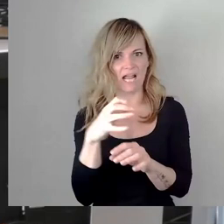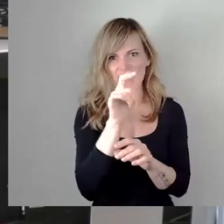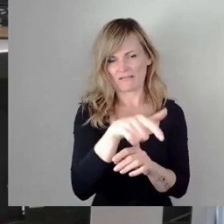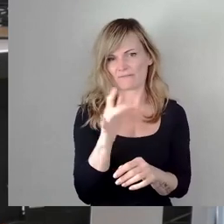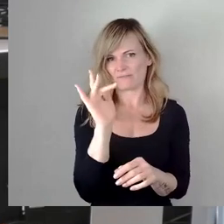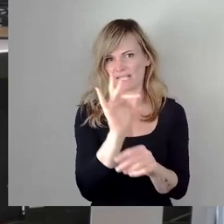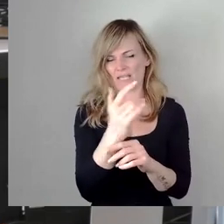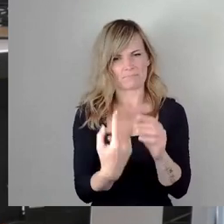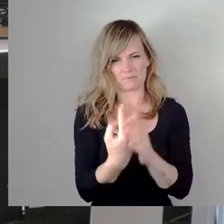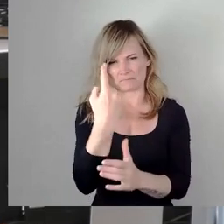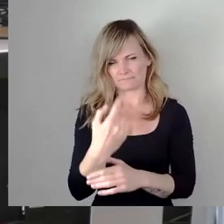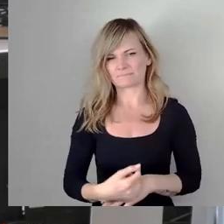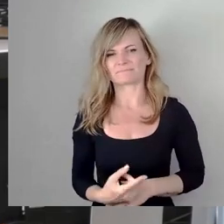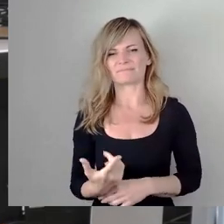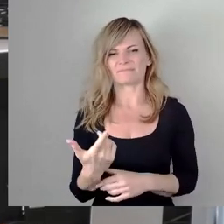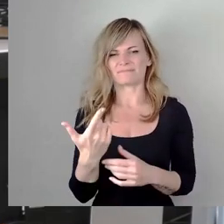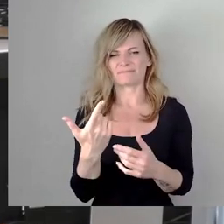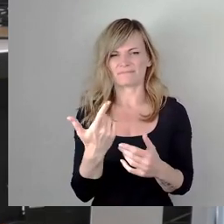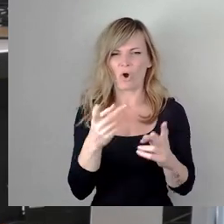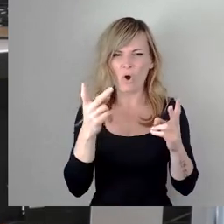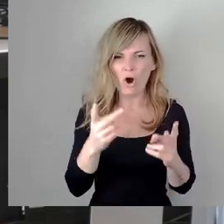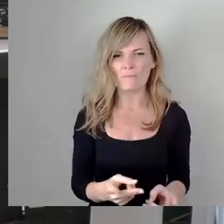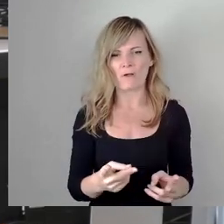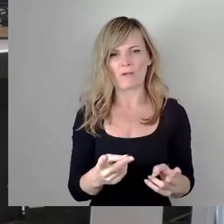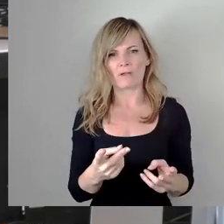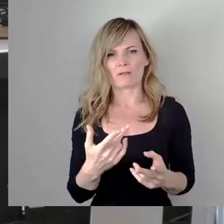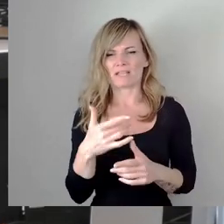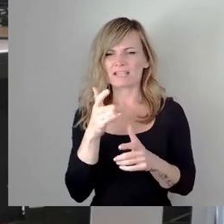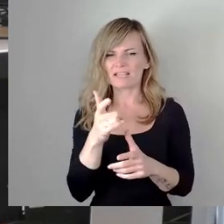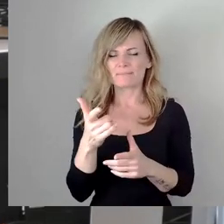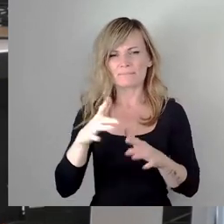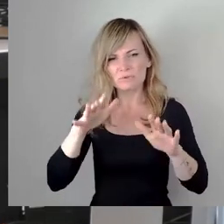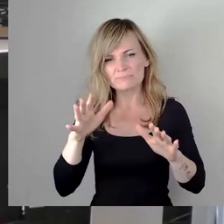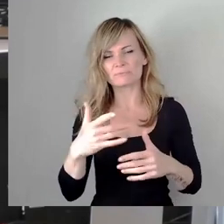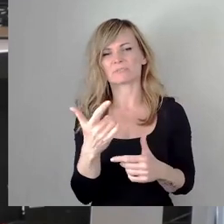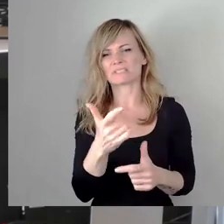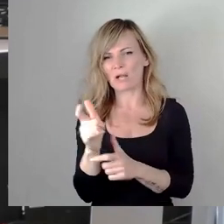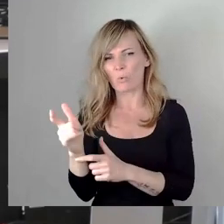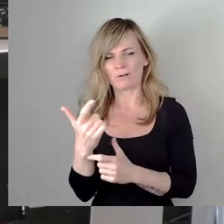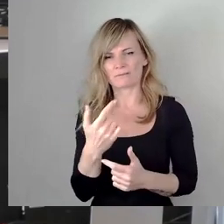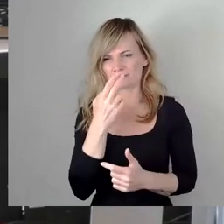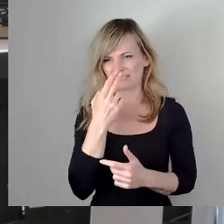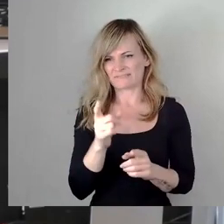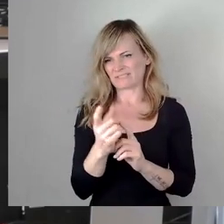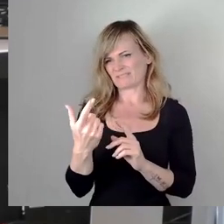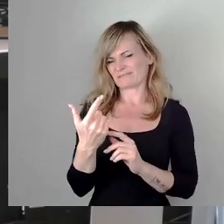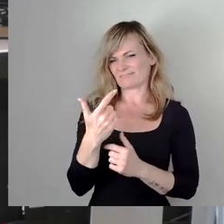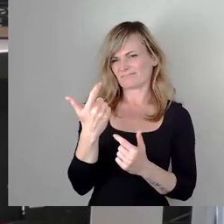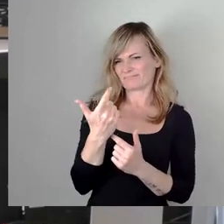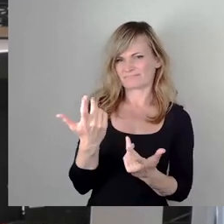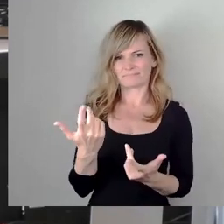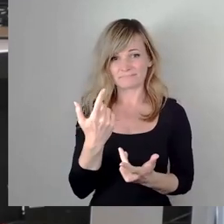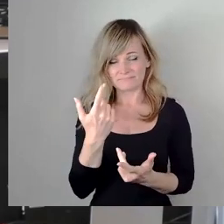Geradezu als Hohn müssen es die Opfer von Islamismus und Terror nun empfinden, wenn Frau Baerbock, unsere Außenministerin,